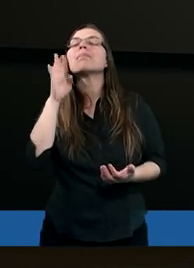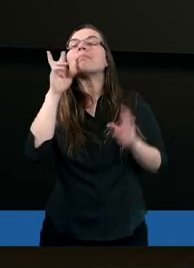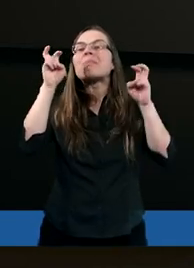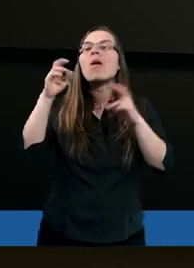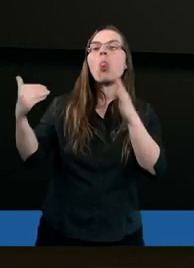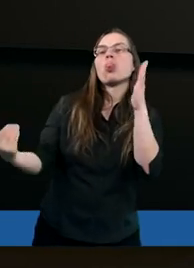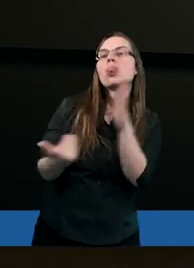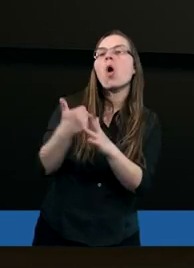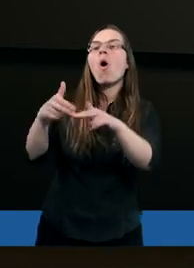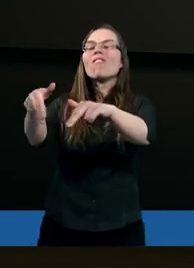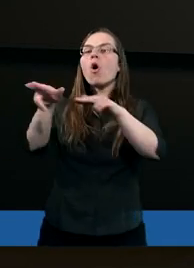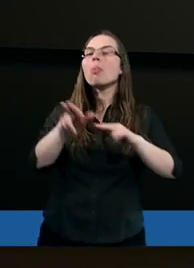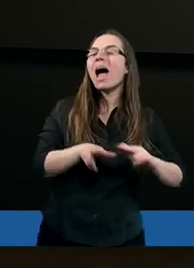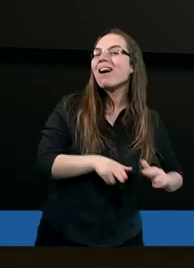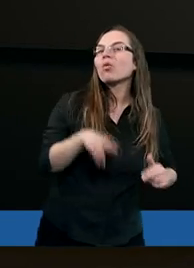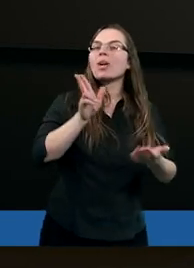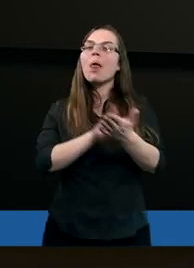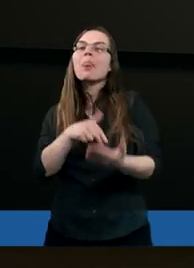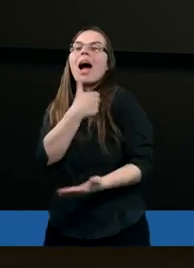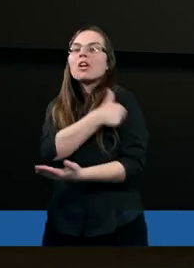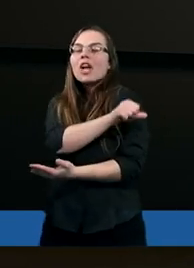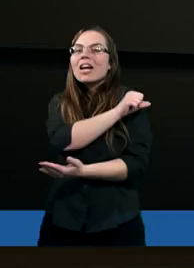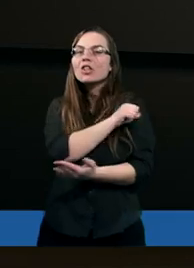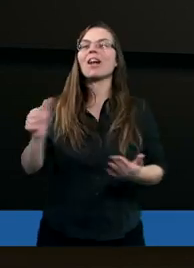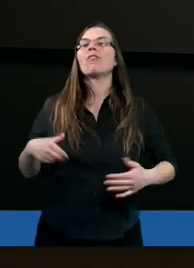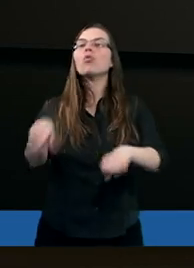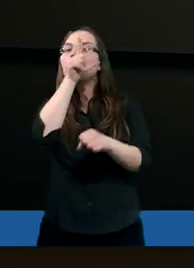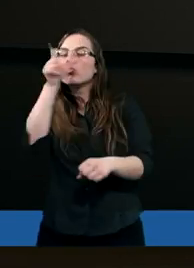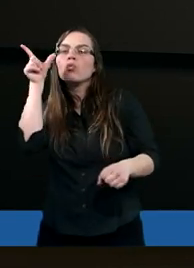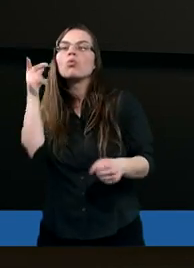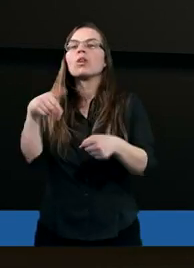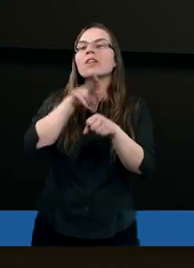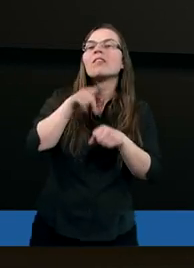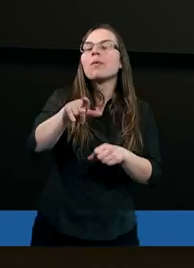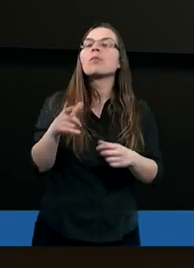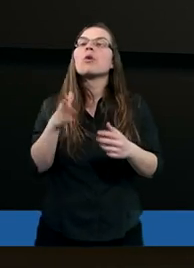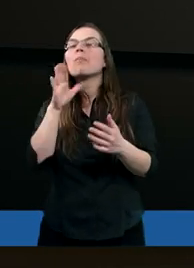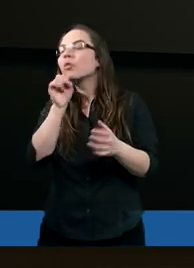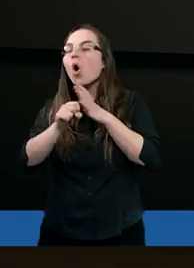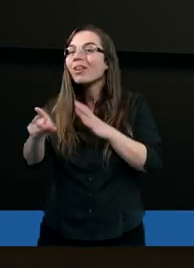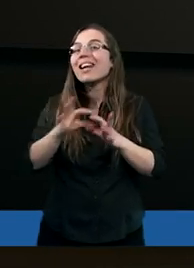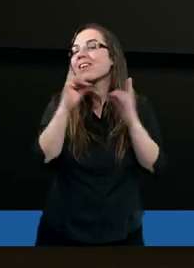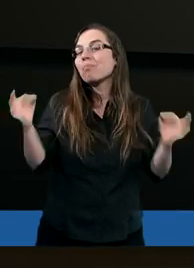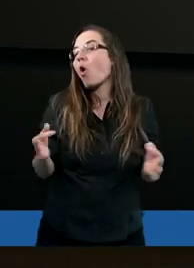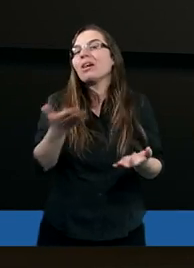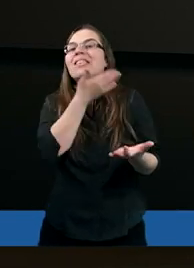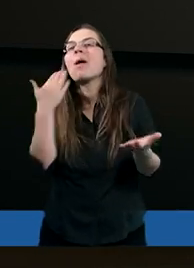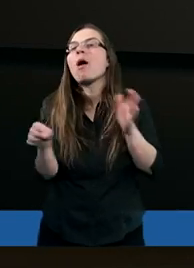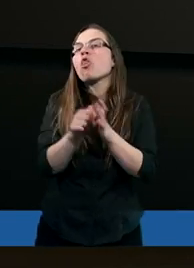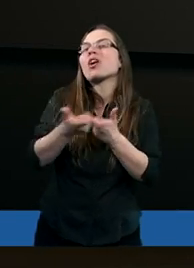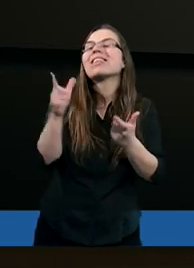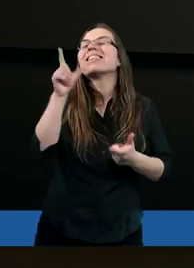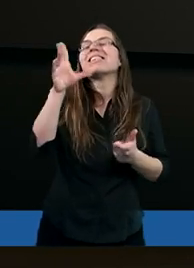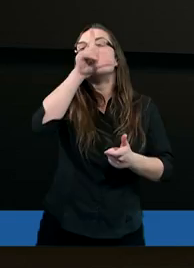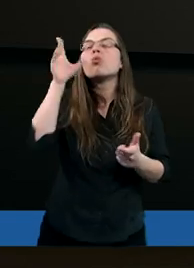nawróceni na chrześcijaństwo? Ludzie, którzy ze sprawami bożymi do tej pory nie mieli wiele do czynienia?